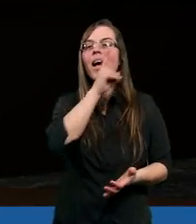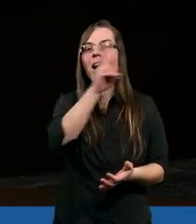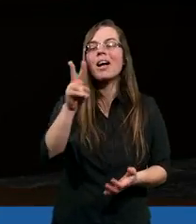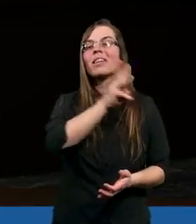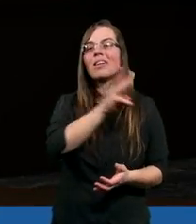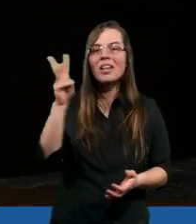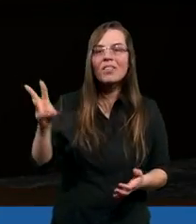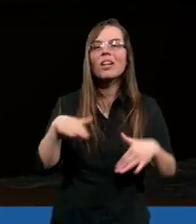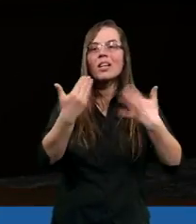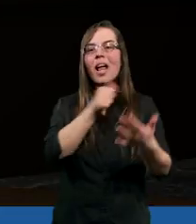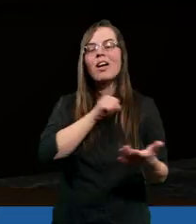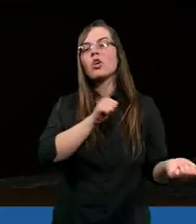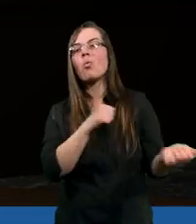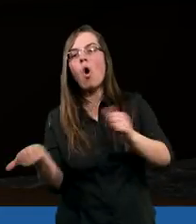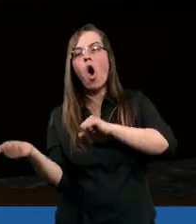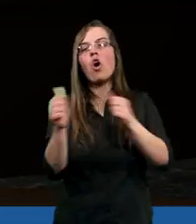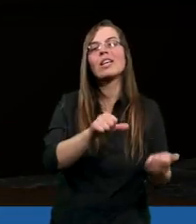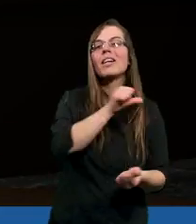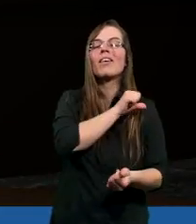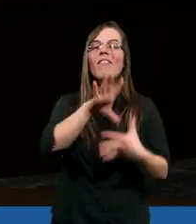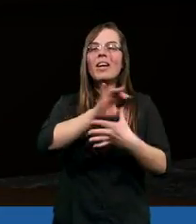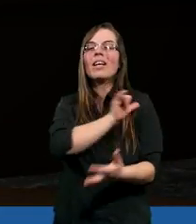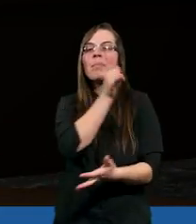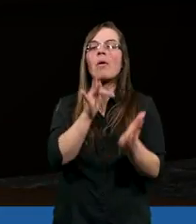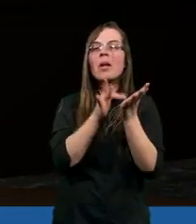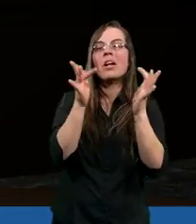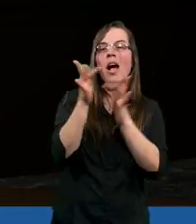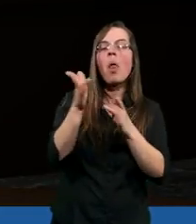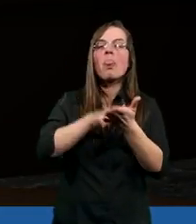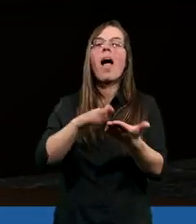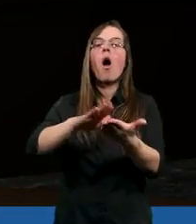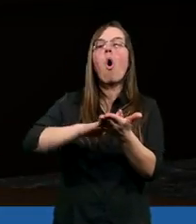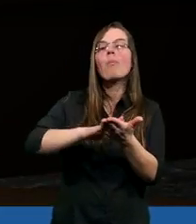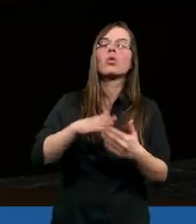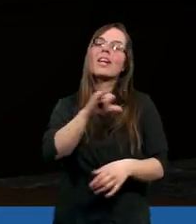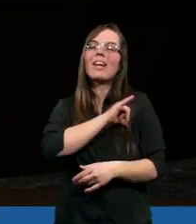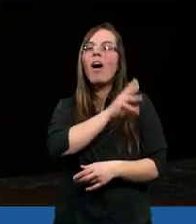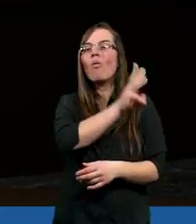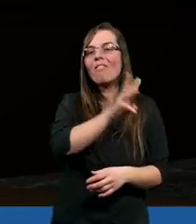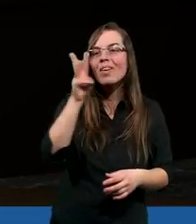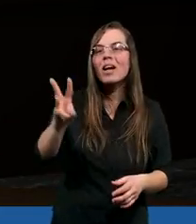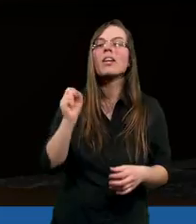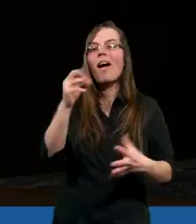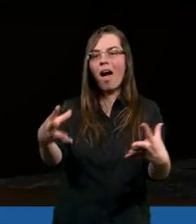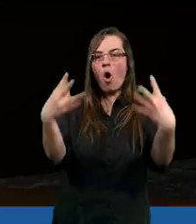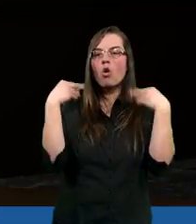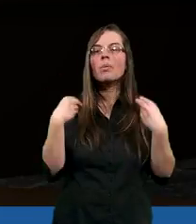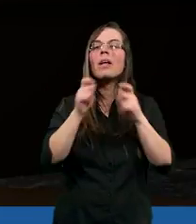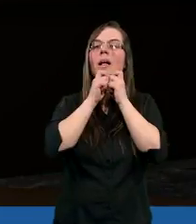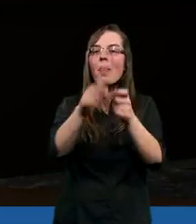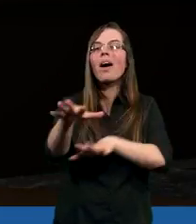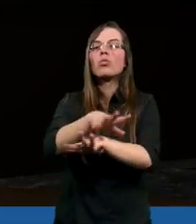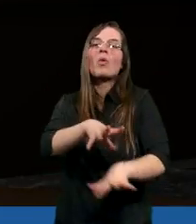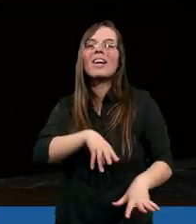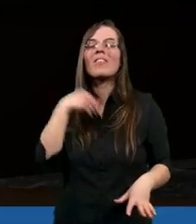niechaj się każdy z was da ochrzcić w imię Jezusa Chrystusa na odpuszczenie grzechów waszych, a otrzymacie